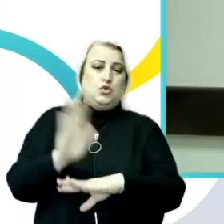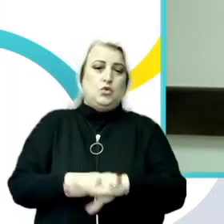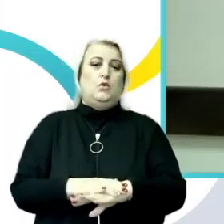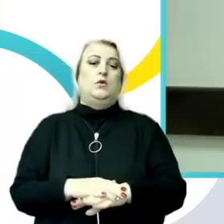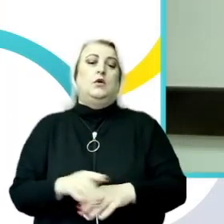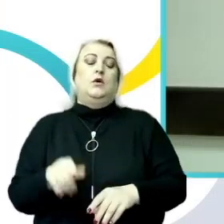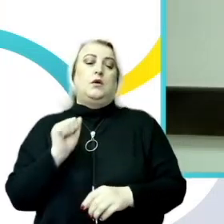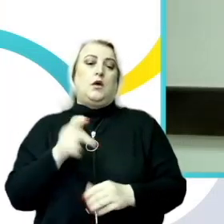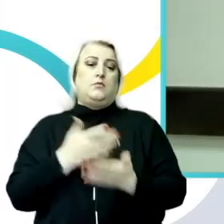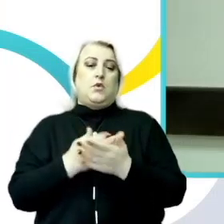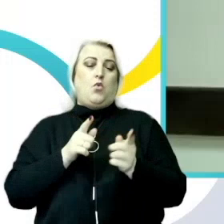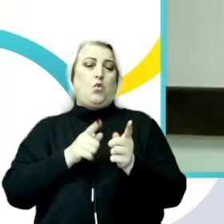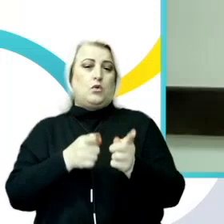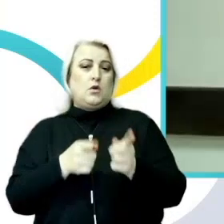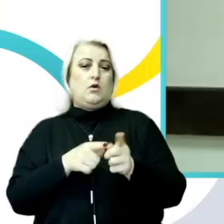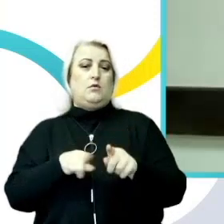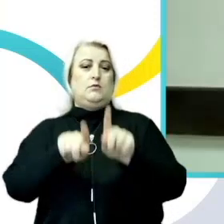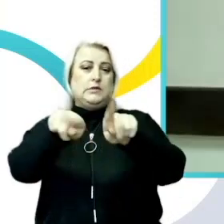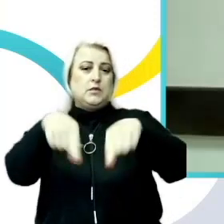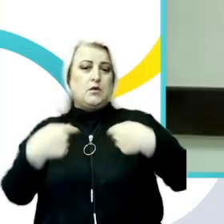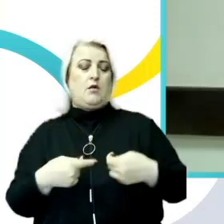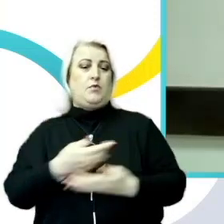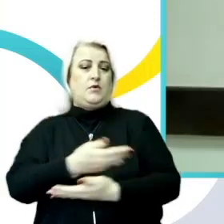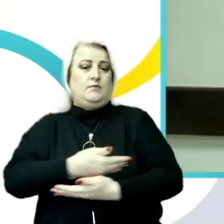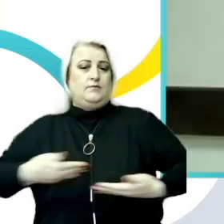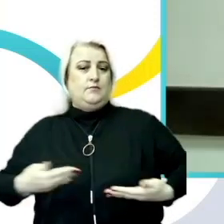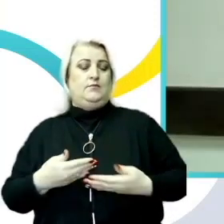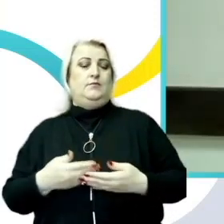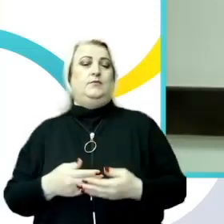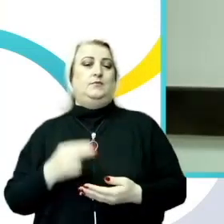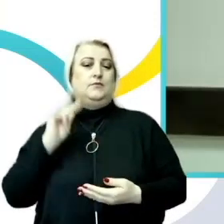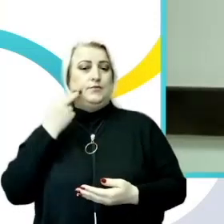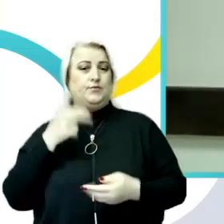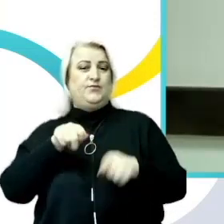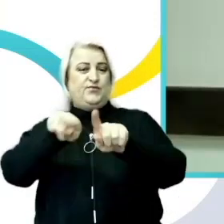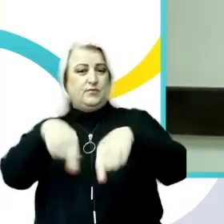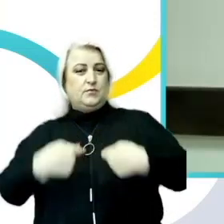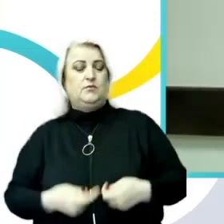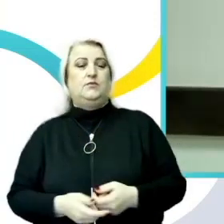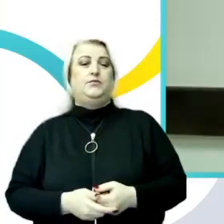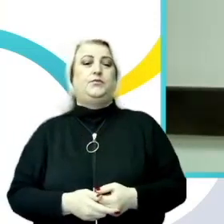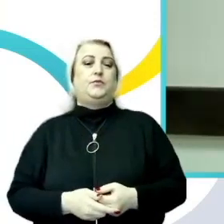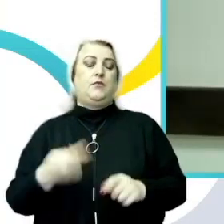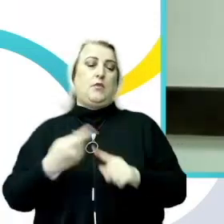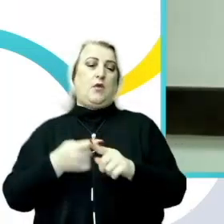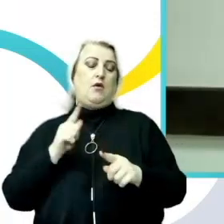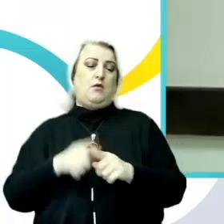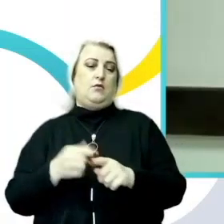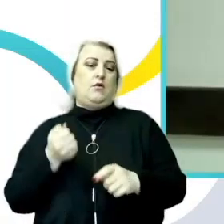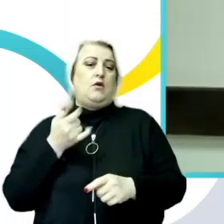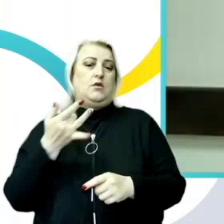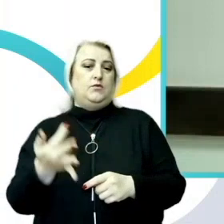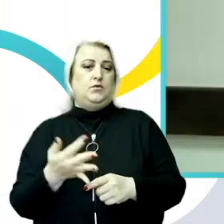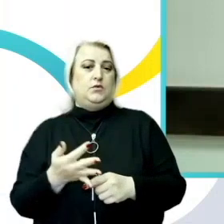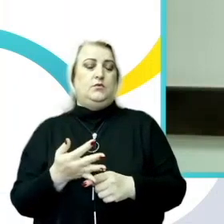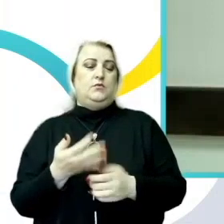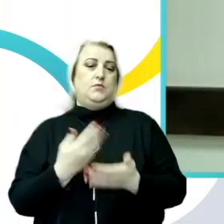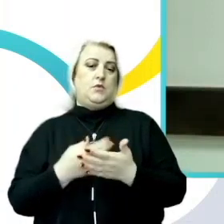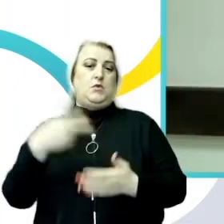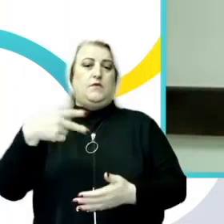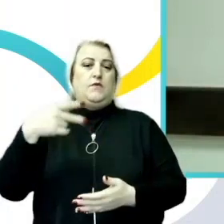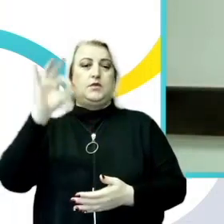amenințări sau cerința de a întreține relații sexuale pentru anumite avantaje și acest număr este aproximativ de 20%.